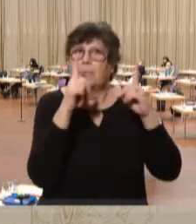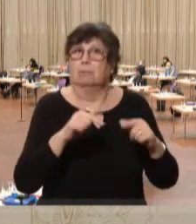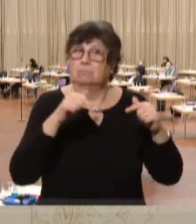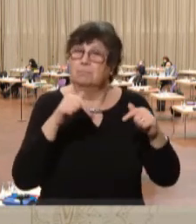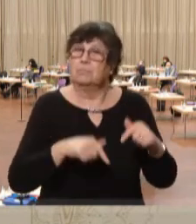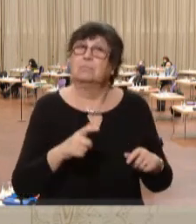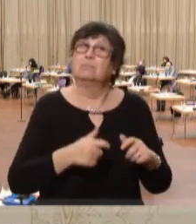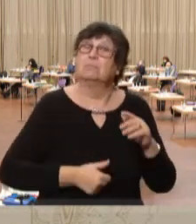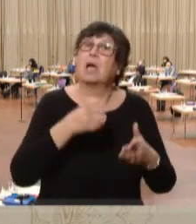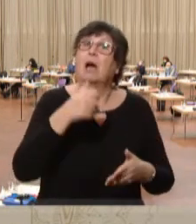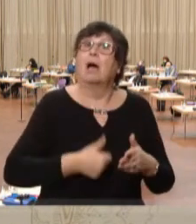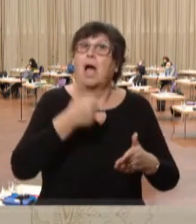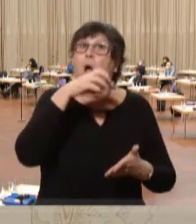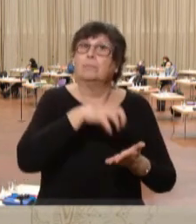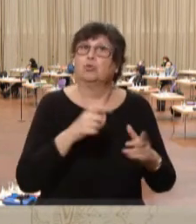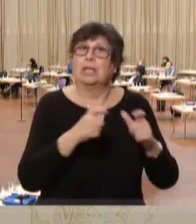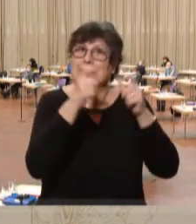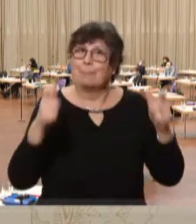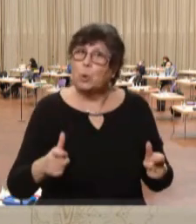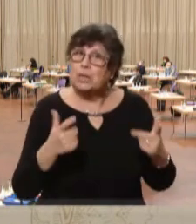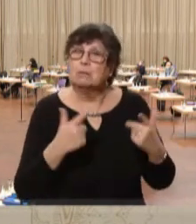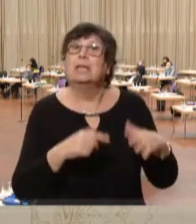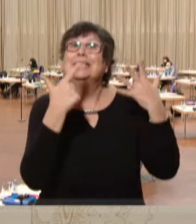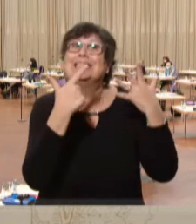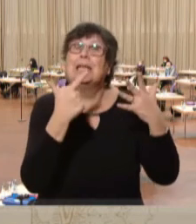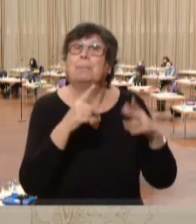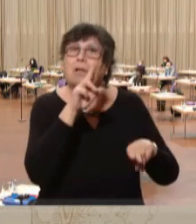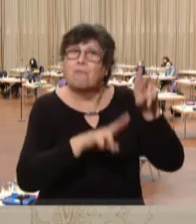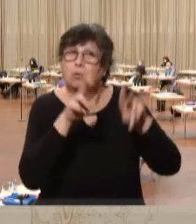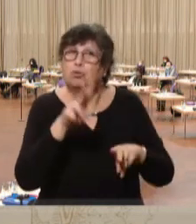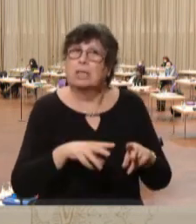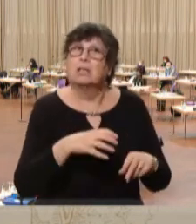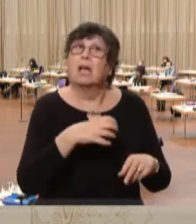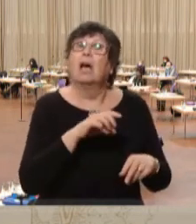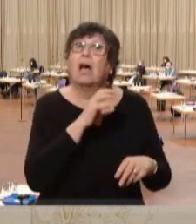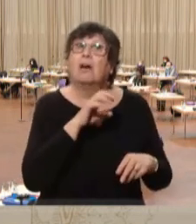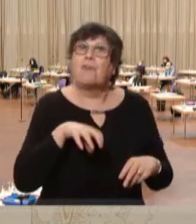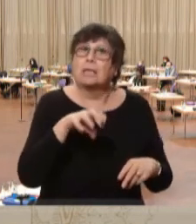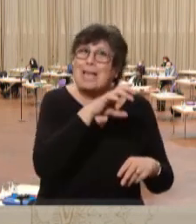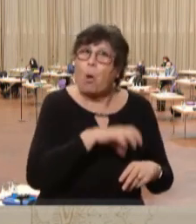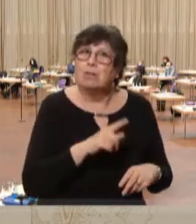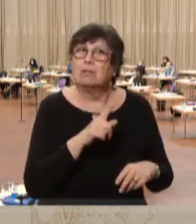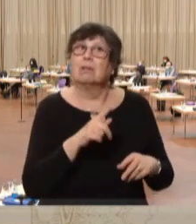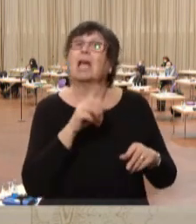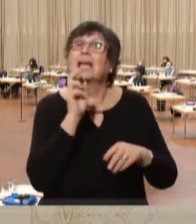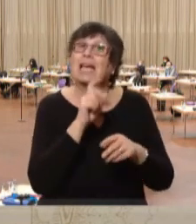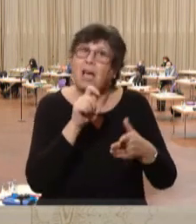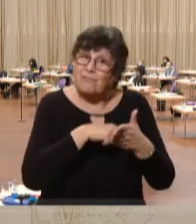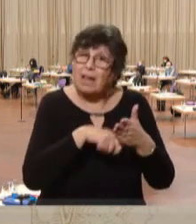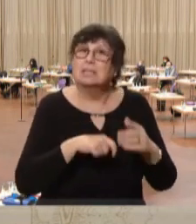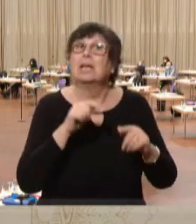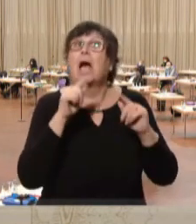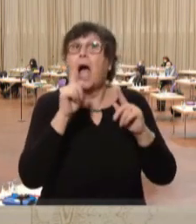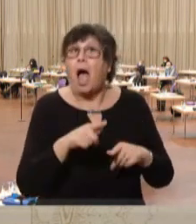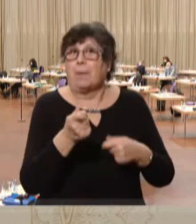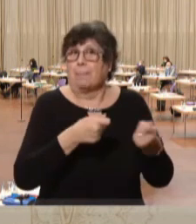Saarbrücken sind zwar sieben Fraktionen in den Stadtrat gewählt worden. In den Ausschüssen waren aber nur vier vertreten, jetzt sogar nur noch